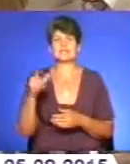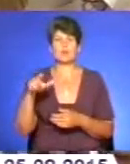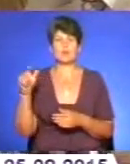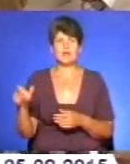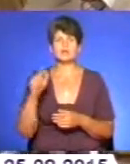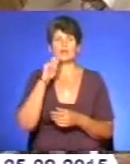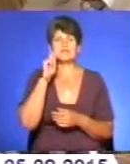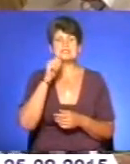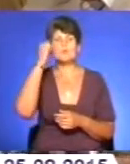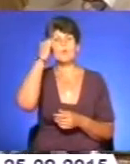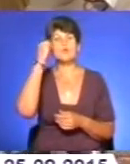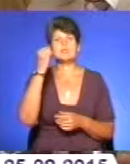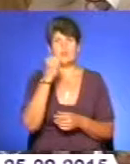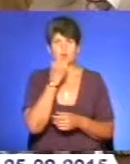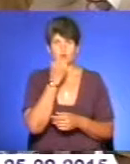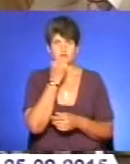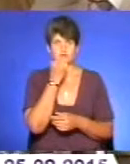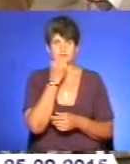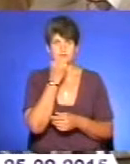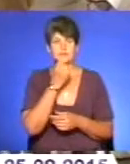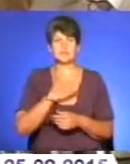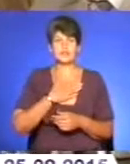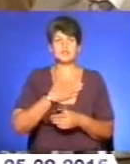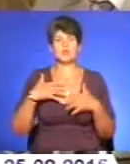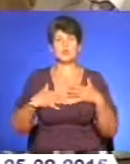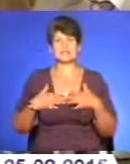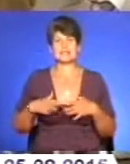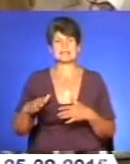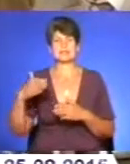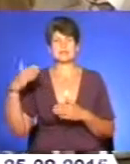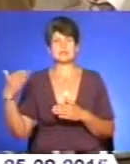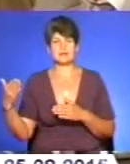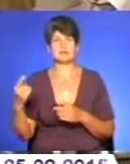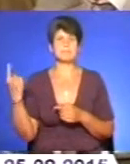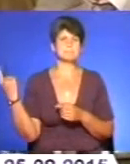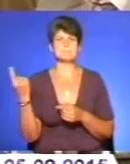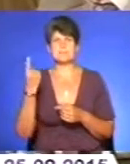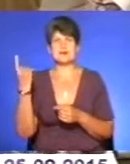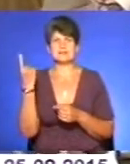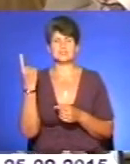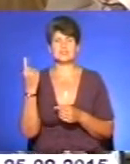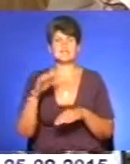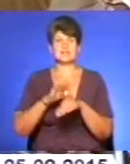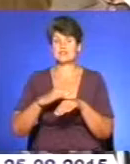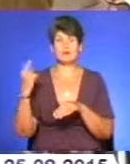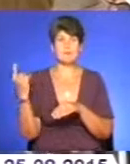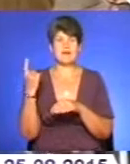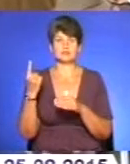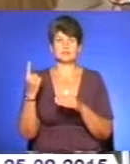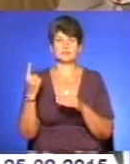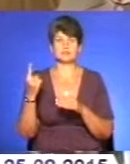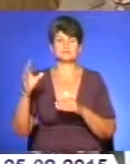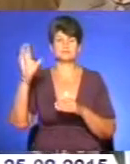українців подякувати нашій грузинській стороні, яка однією з перших, фактично першою відкликнулася